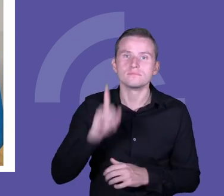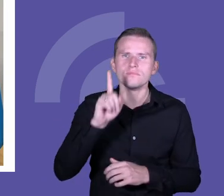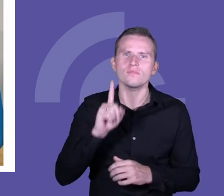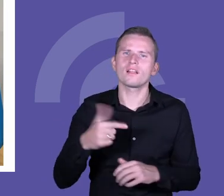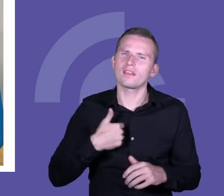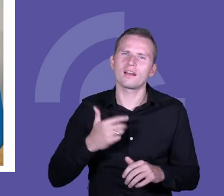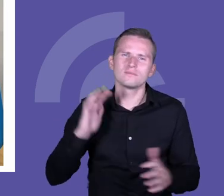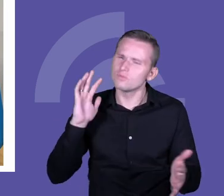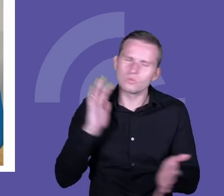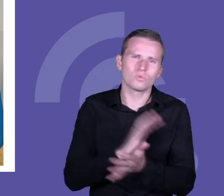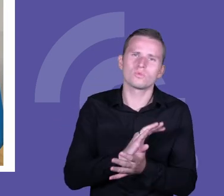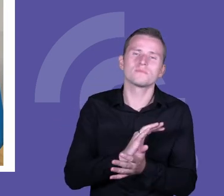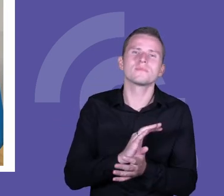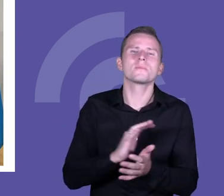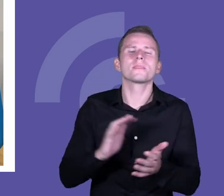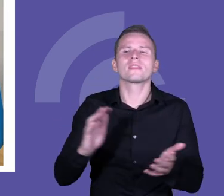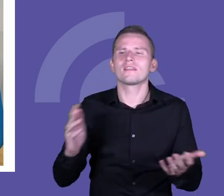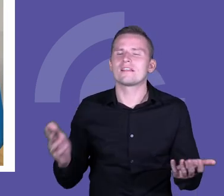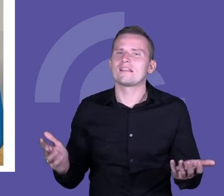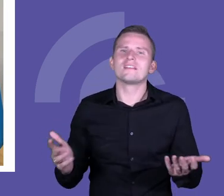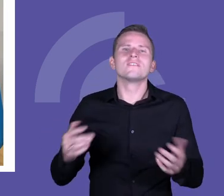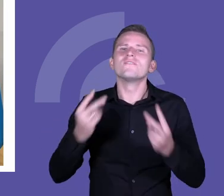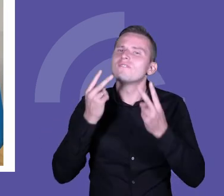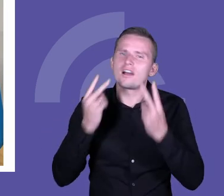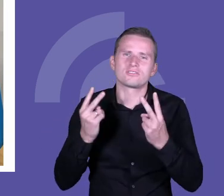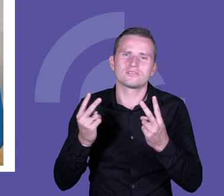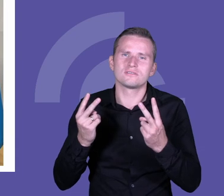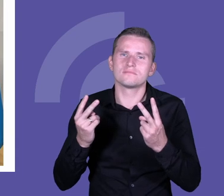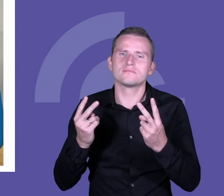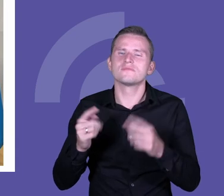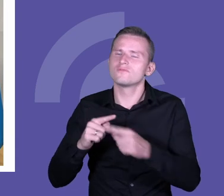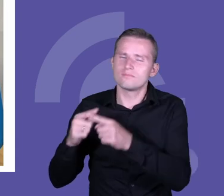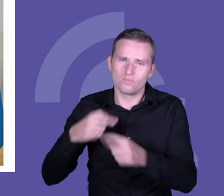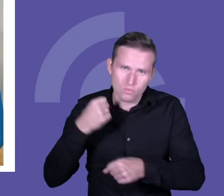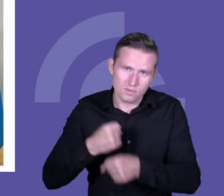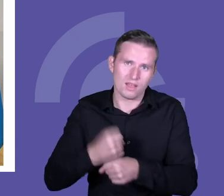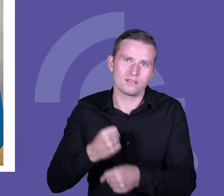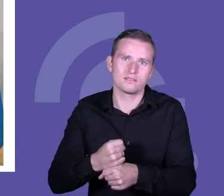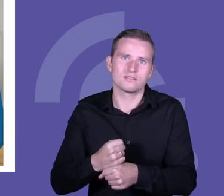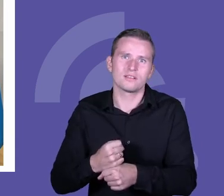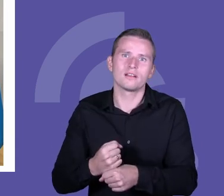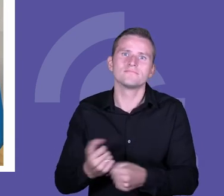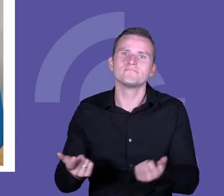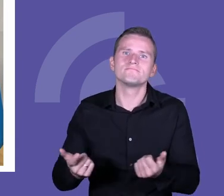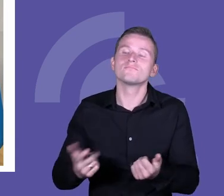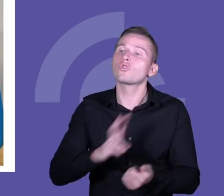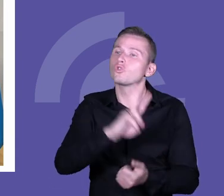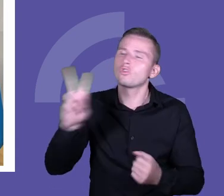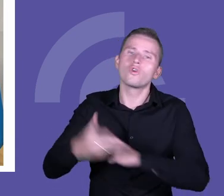mocno, znowu jest między innymi współpraca i system wsparcia, że wiemy, na kogo możemy liczyć,